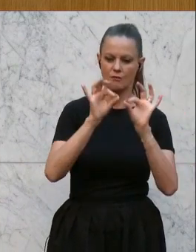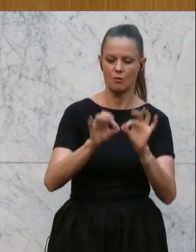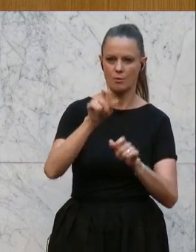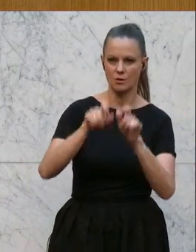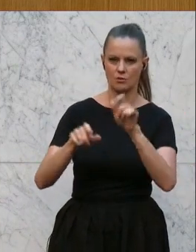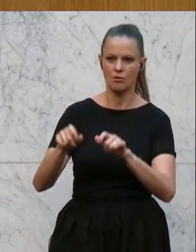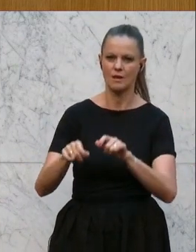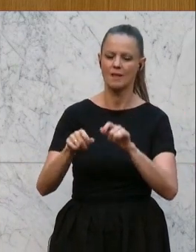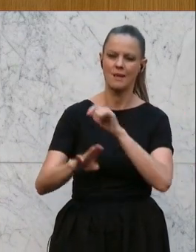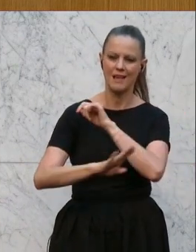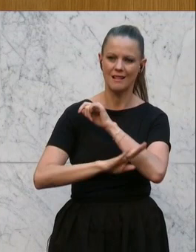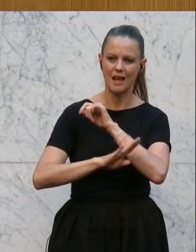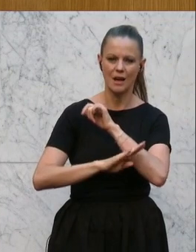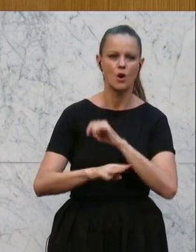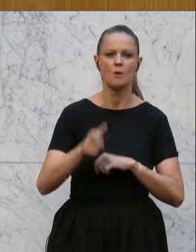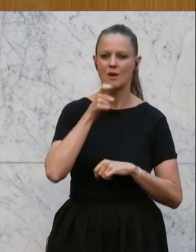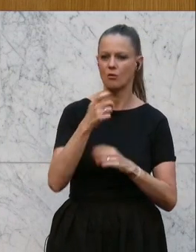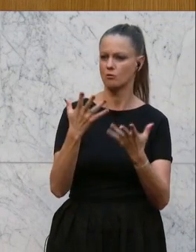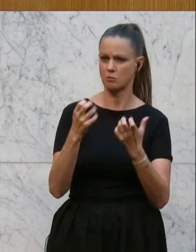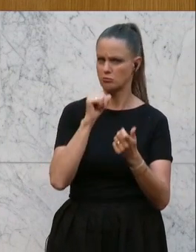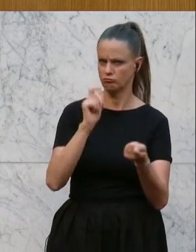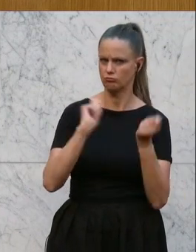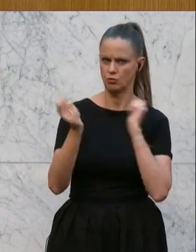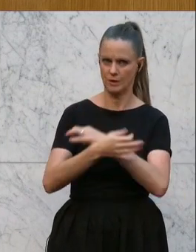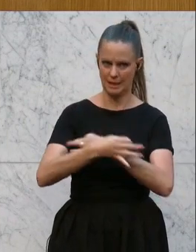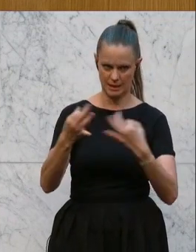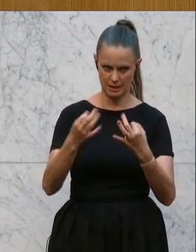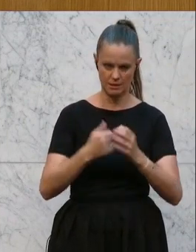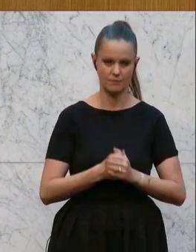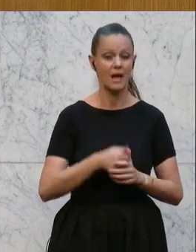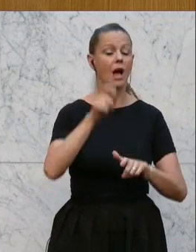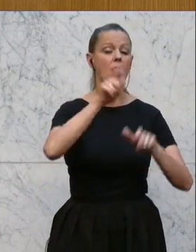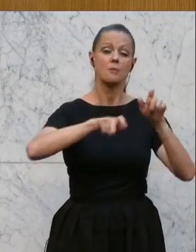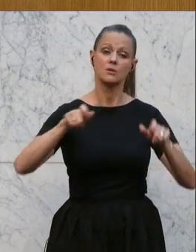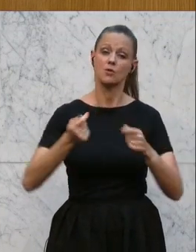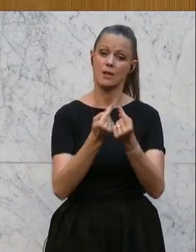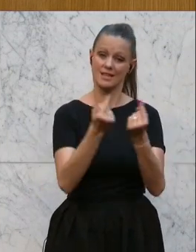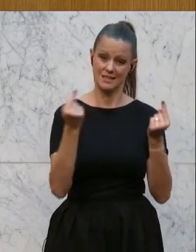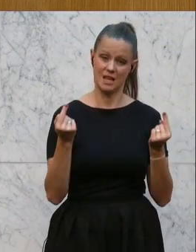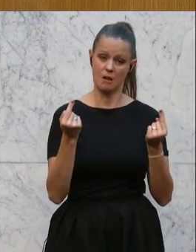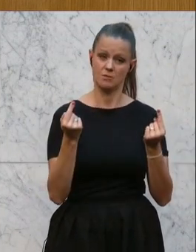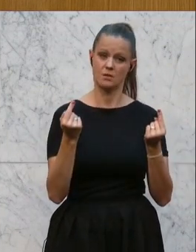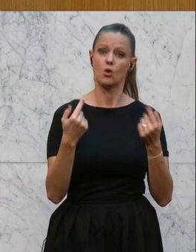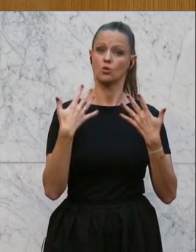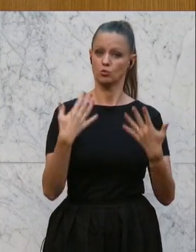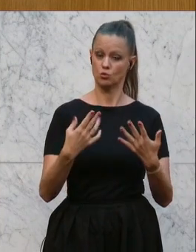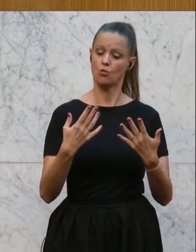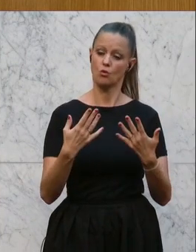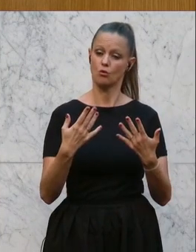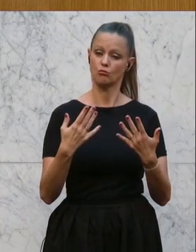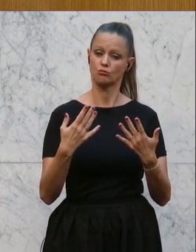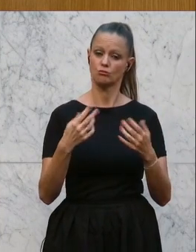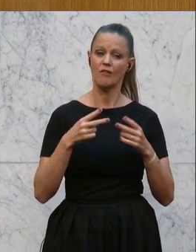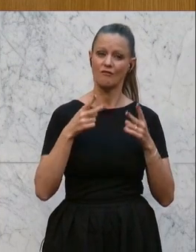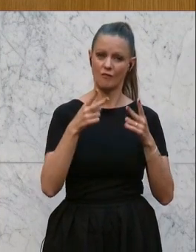Berufspraxis hat sich nicht geändert. Das heißt, alle die Personen, die auf diesem Wege in den